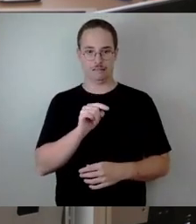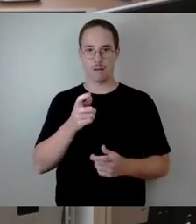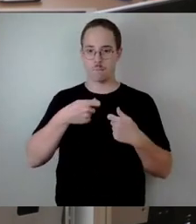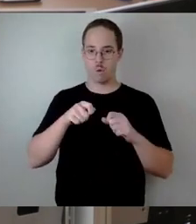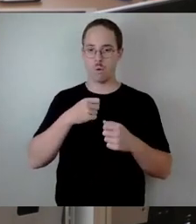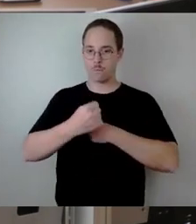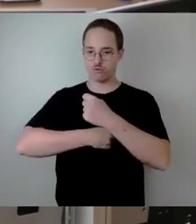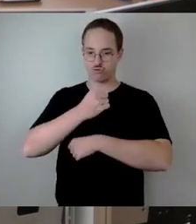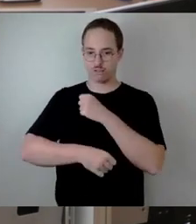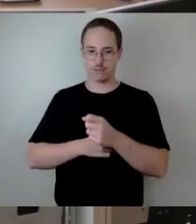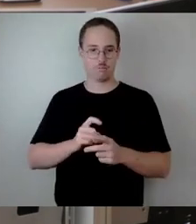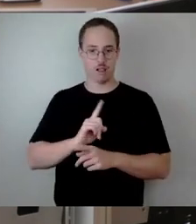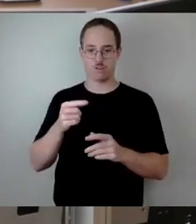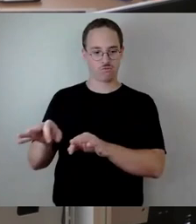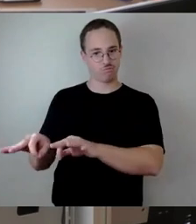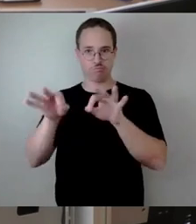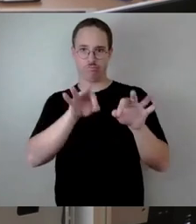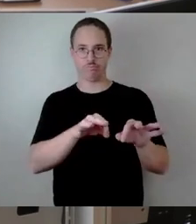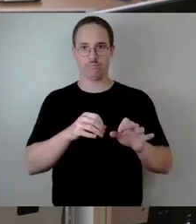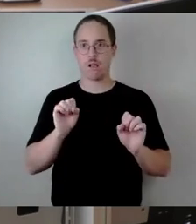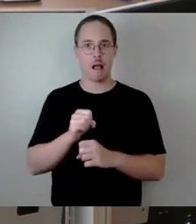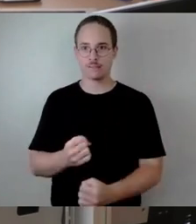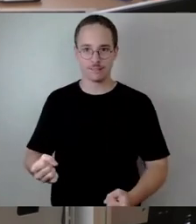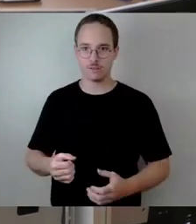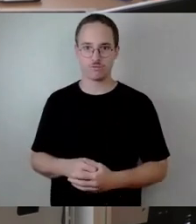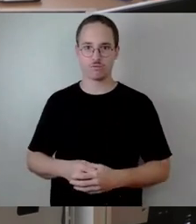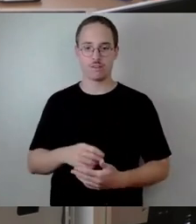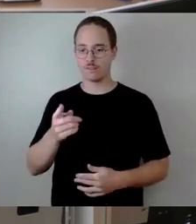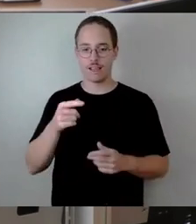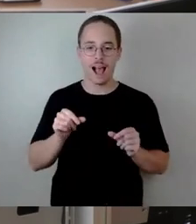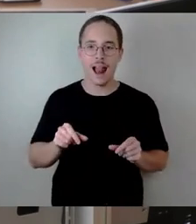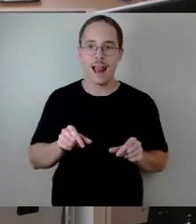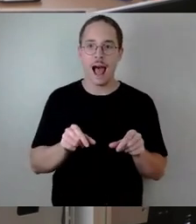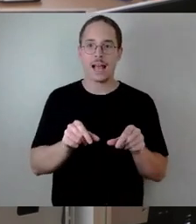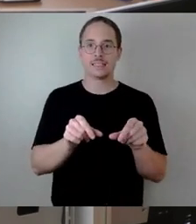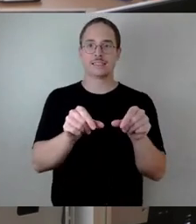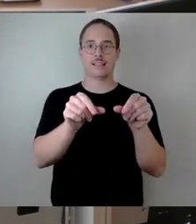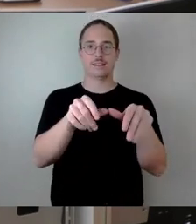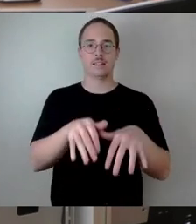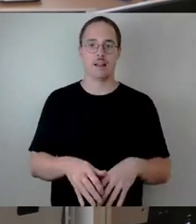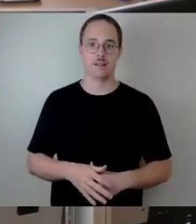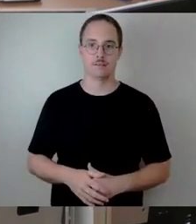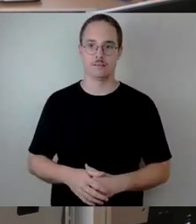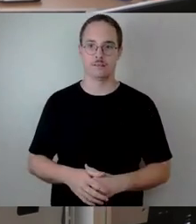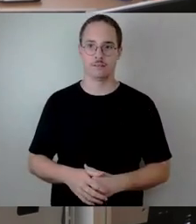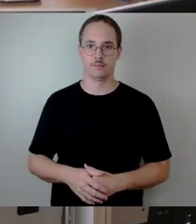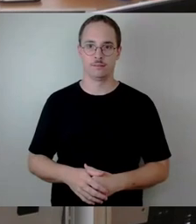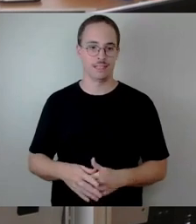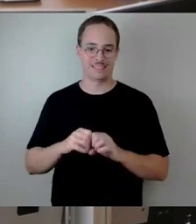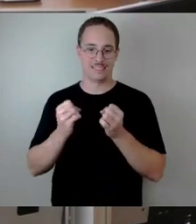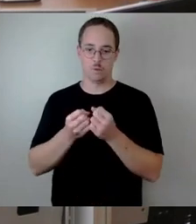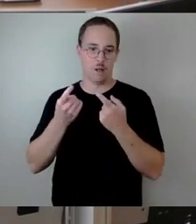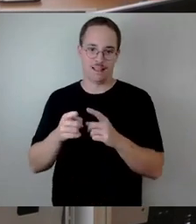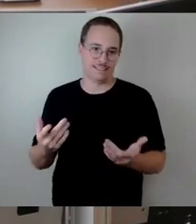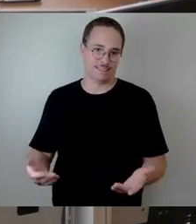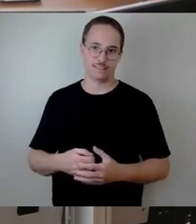Wir haben ja da die Gleise, wir haben eine ganz andere Situation auf dieser Brücke und wir müssen immer im Winter anfangen, wie Herr Kühns gesagt hat,